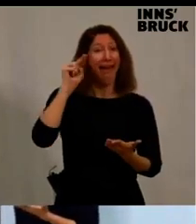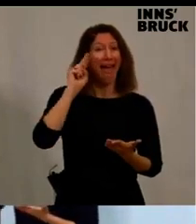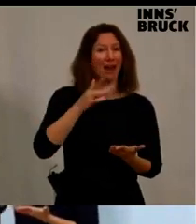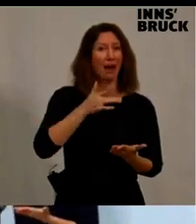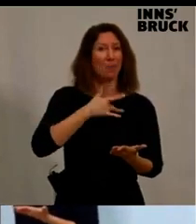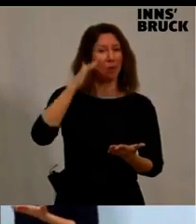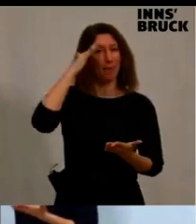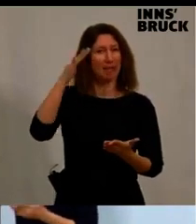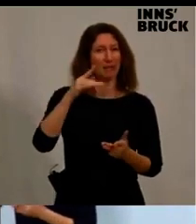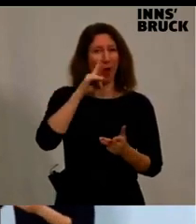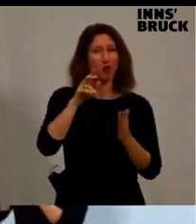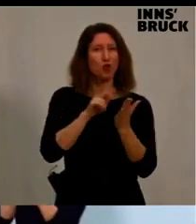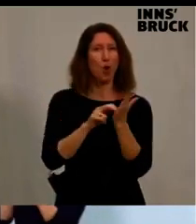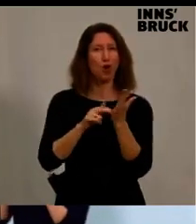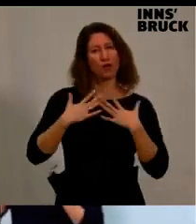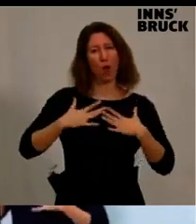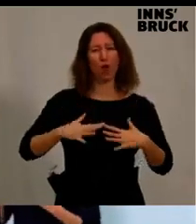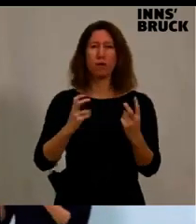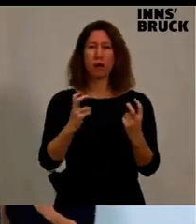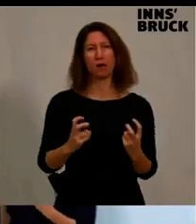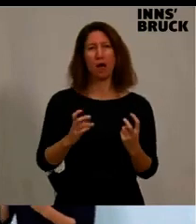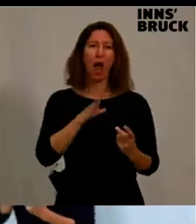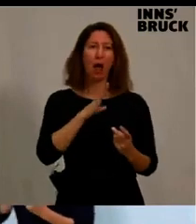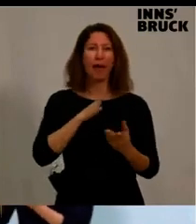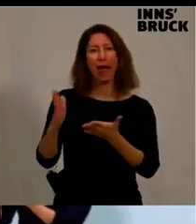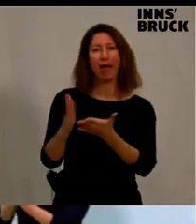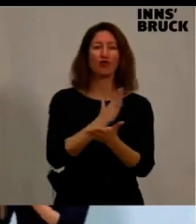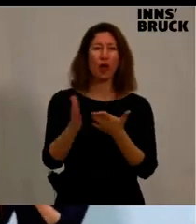anwesend ist, aber die ganzen Entscheidungen von anderer Seite folgen.